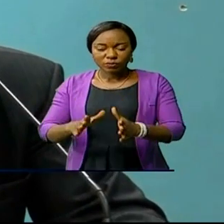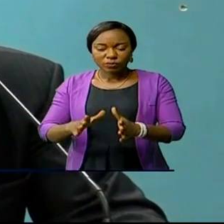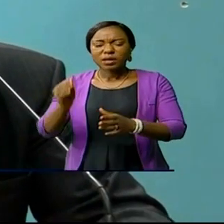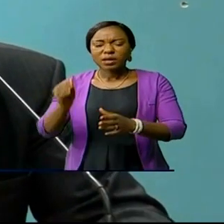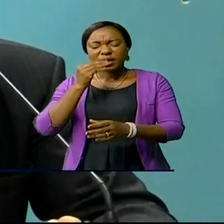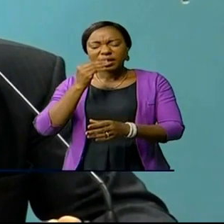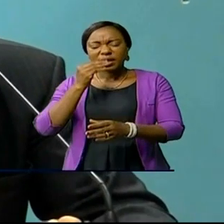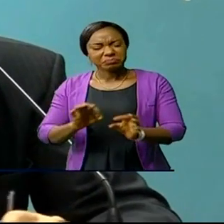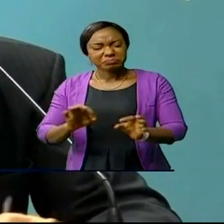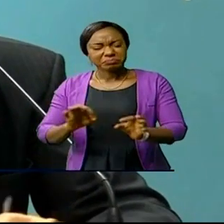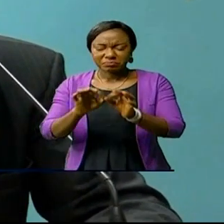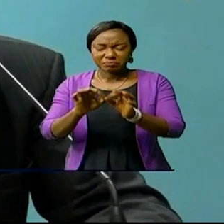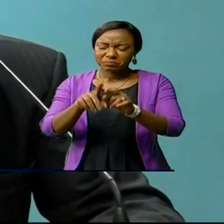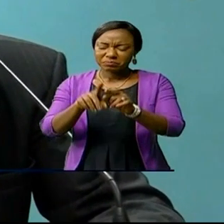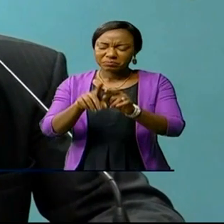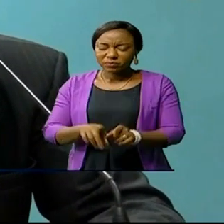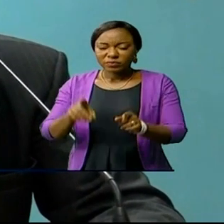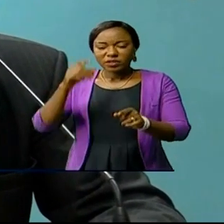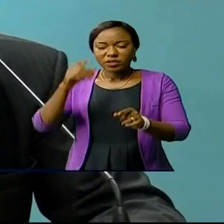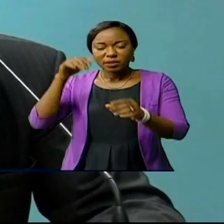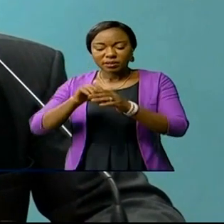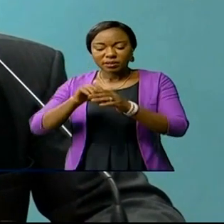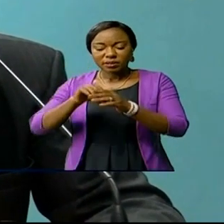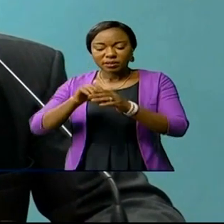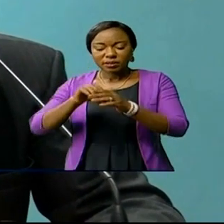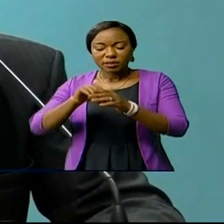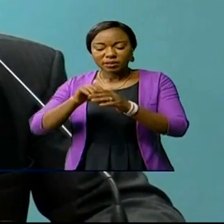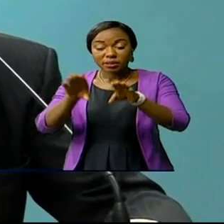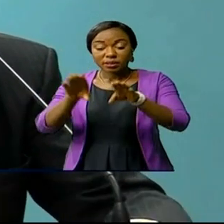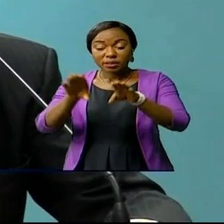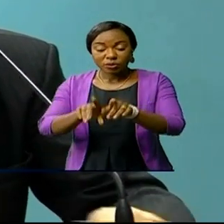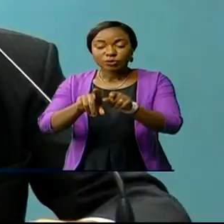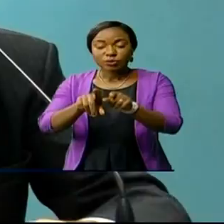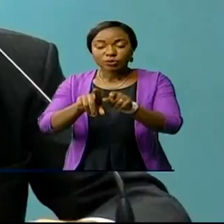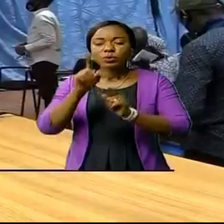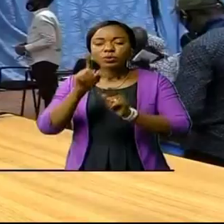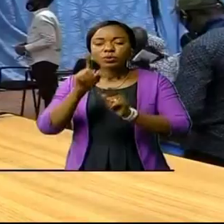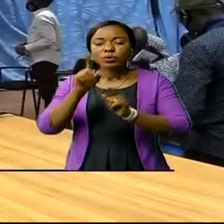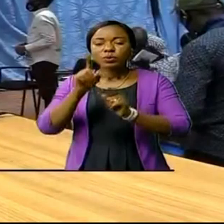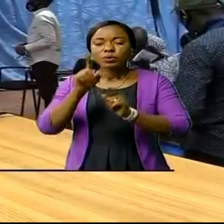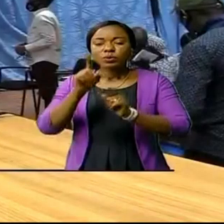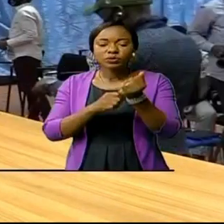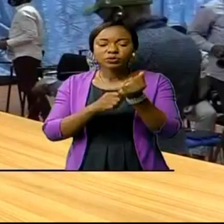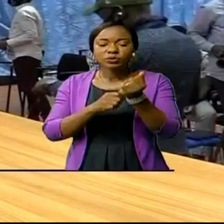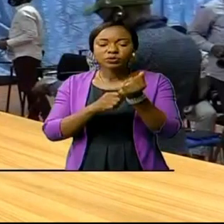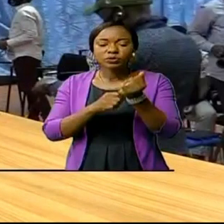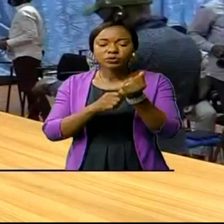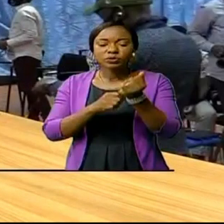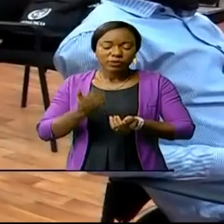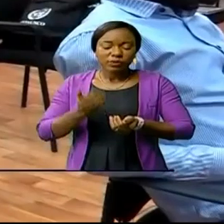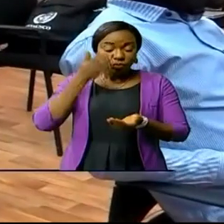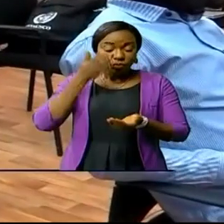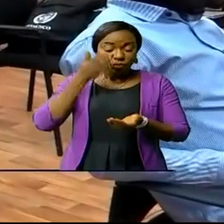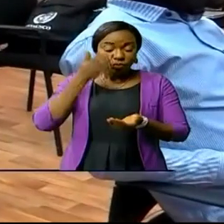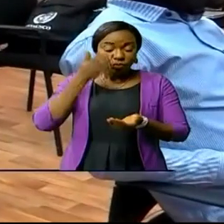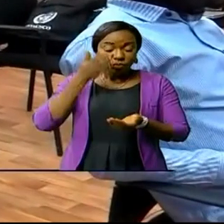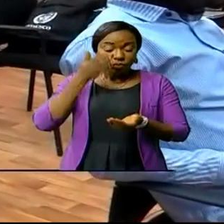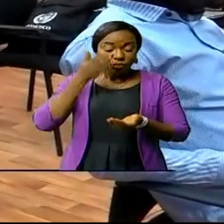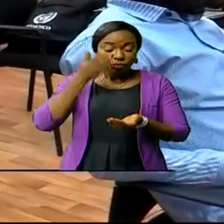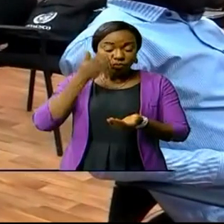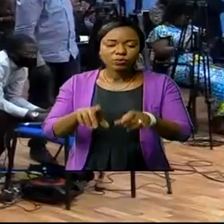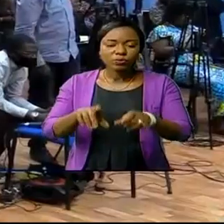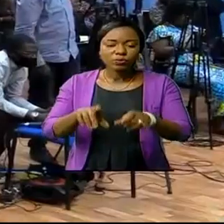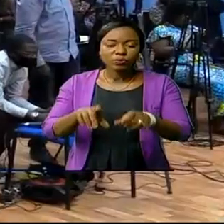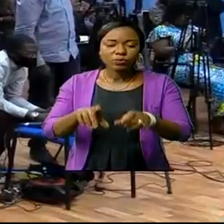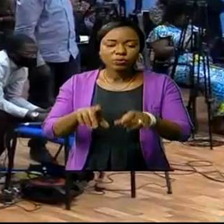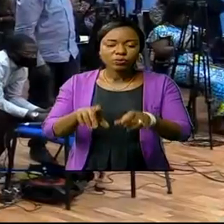longues de l'histoire.'est à cette conclusion qu'ils sont parvenus. Les humanitaires réunis en Genève, en Suisse seulement, 33% des